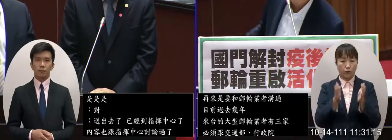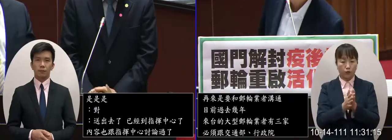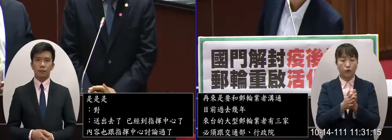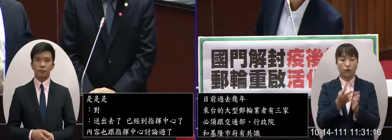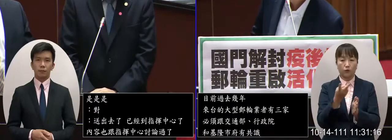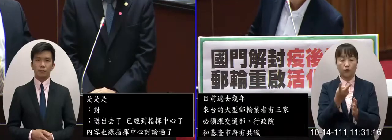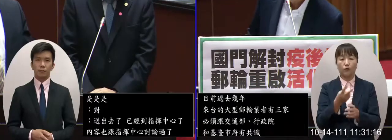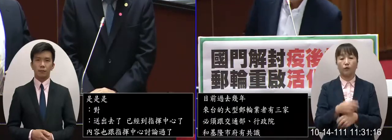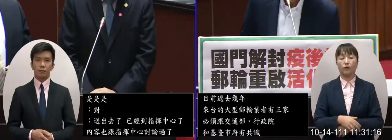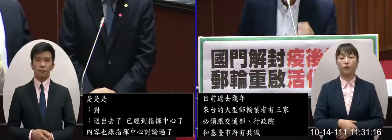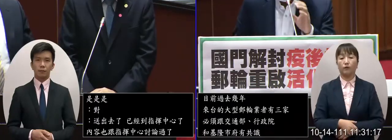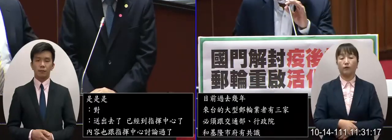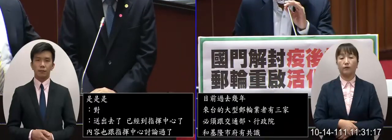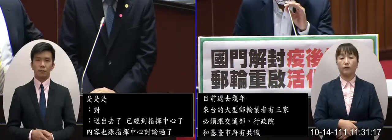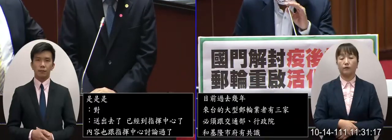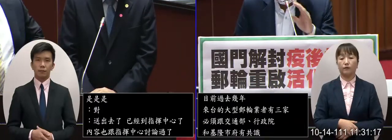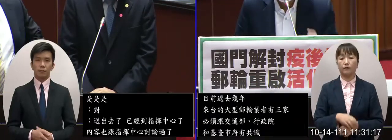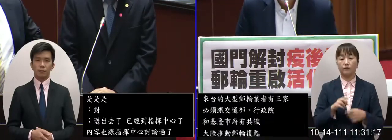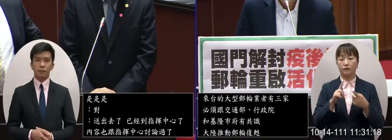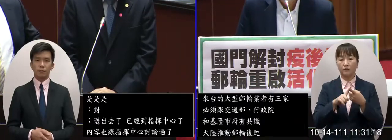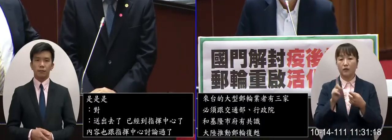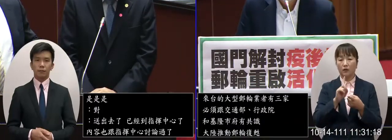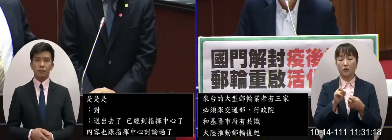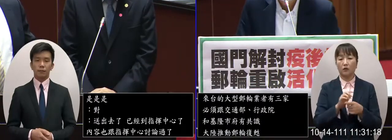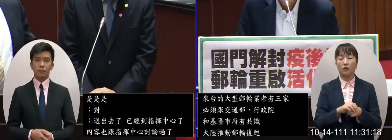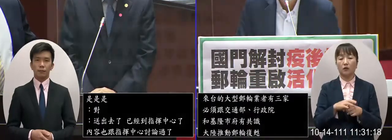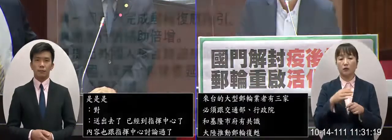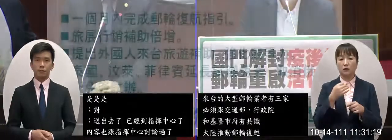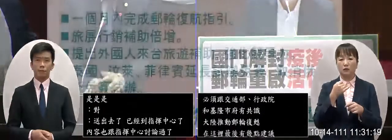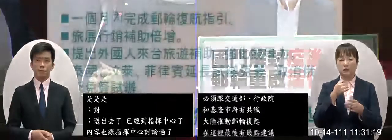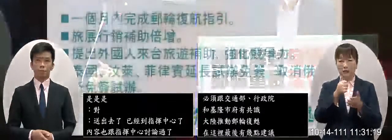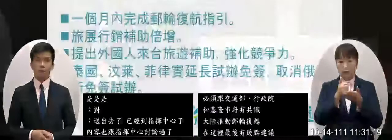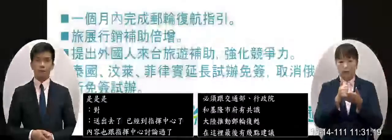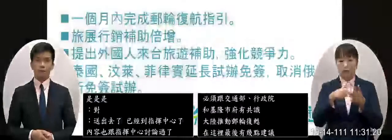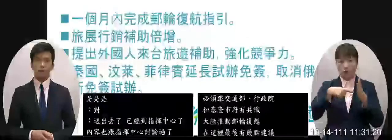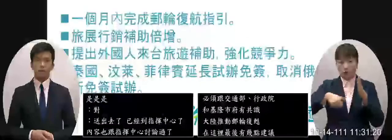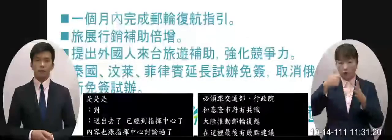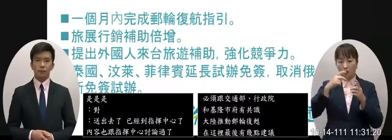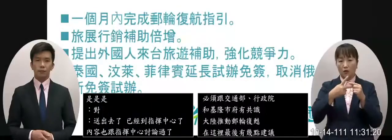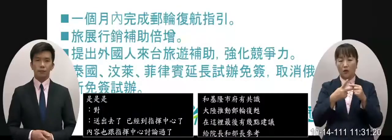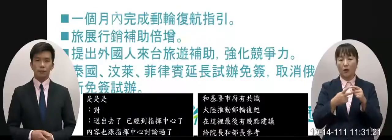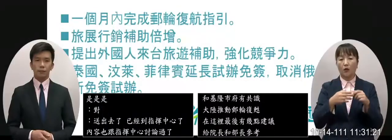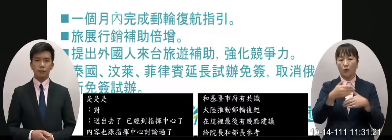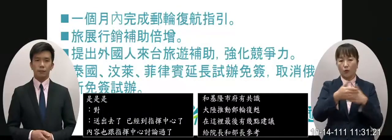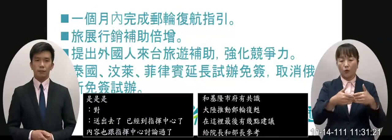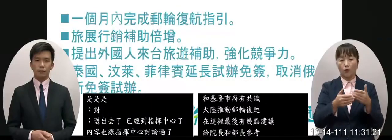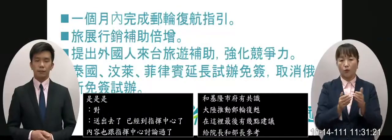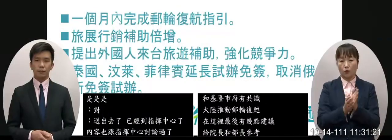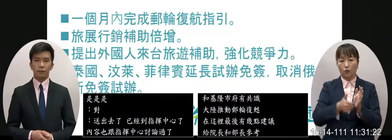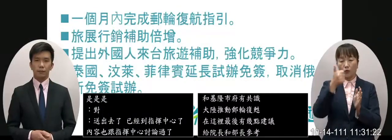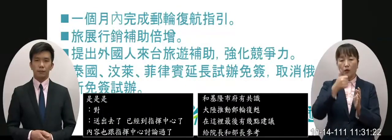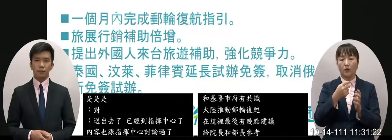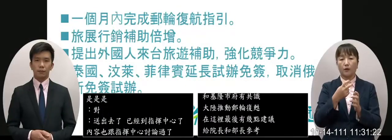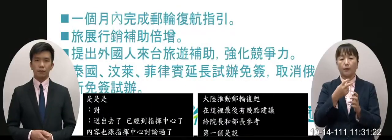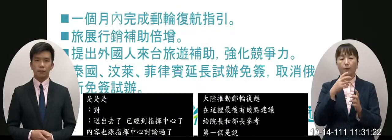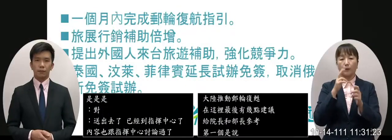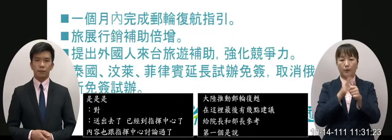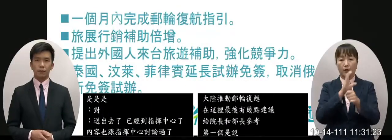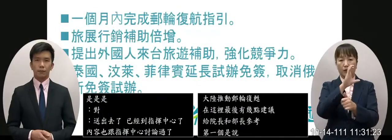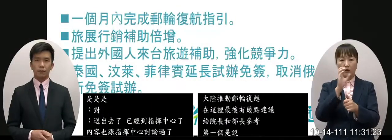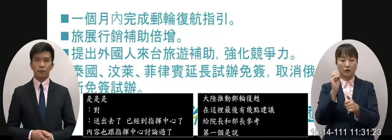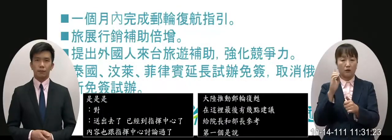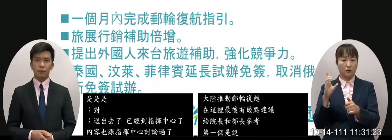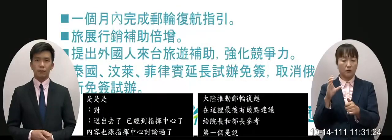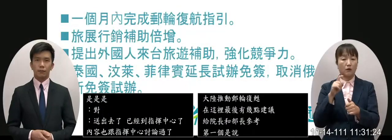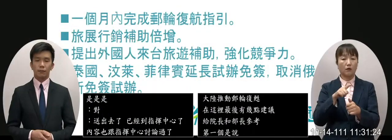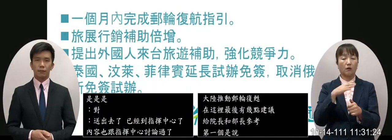做參考第一個就是說我希望再能不能請我們的院長跟部長來折成我們的這個指揮中心如果沒有